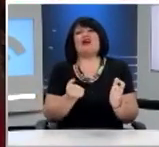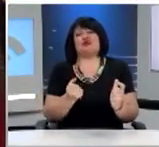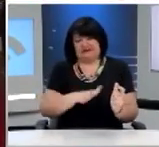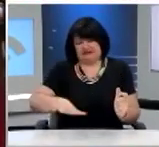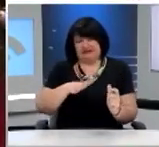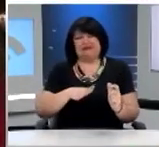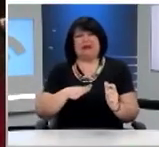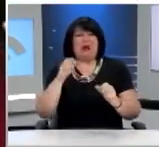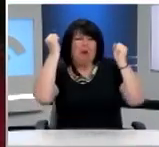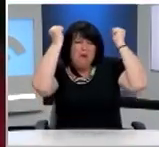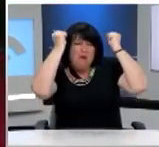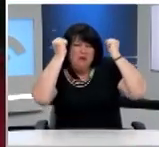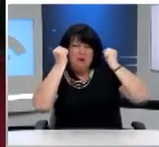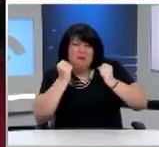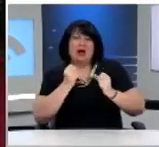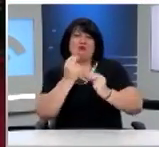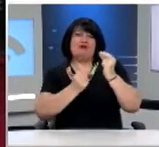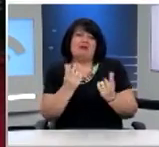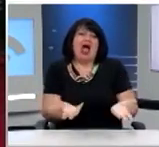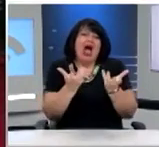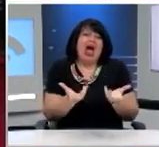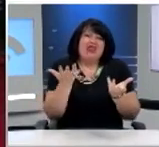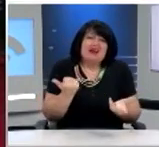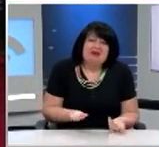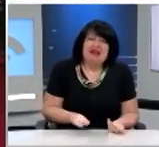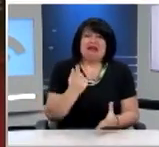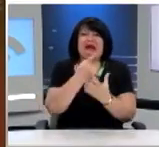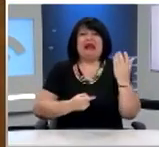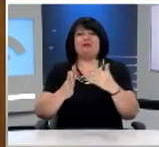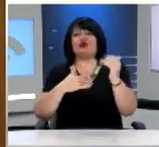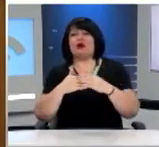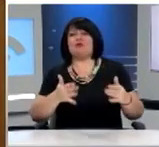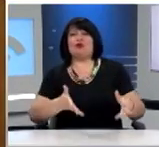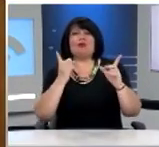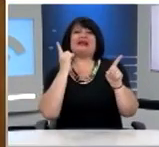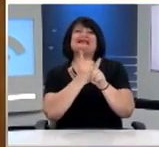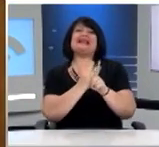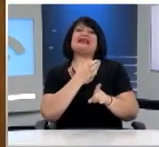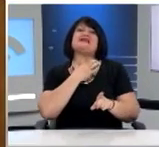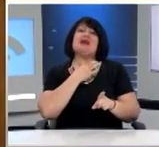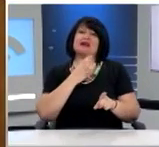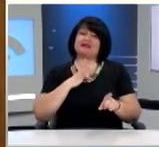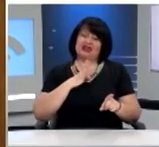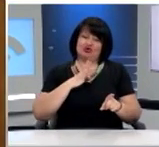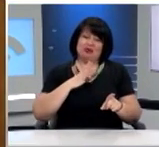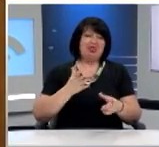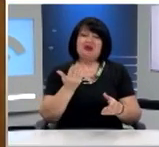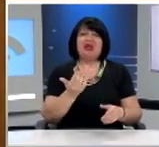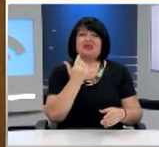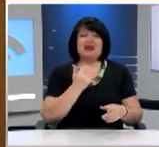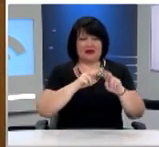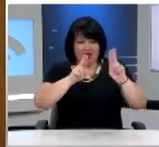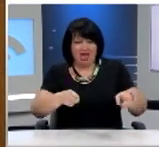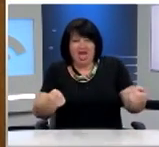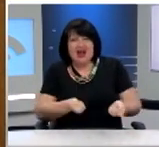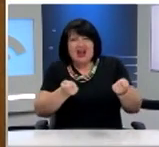τις ηλικές ζημιές, τα προβλήματα θέρμανσης και την έλλειψη υποδομών για τα άτομα με ειδικές ανάγκες στην έλλειψη εργαστηρίων